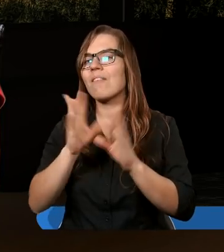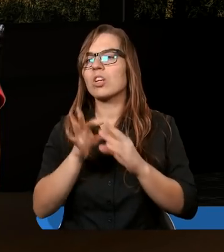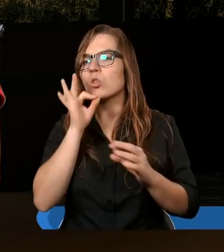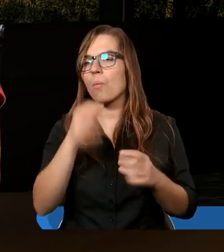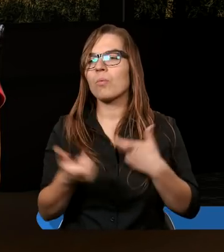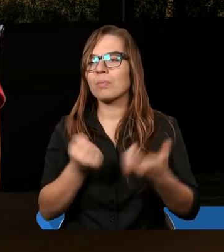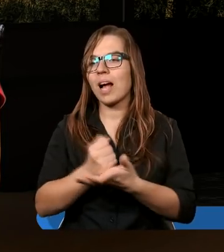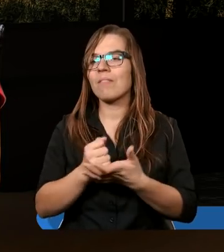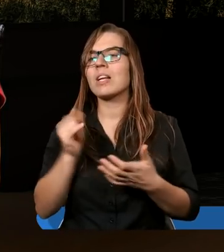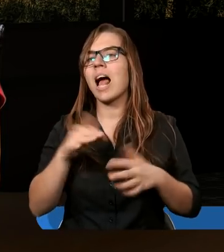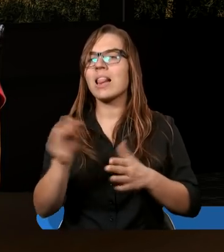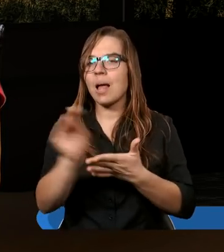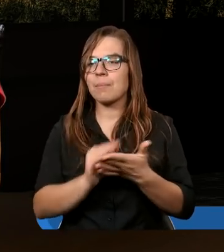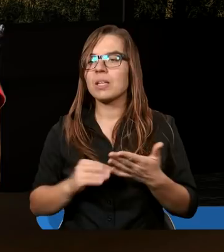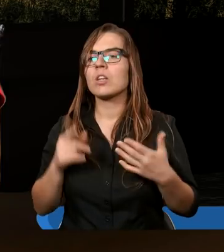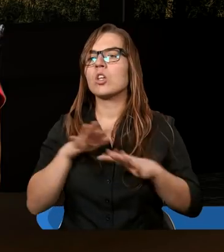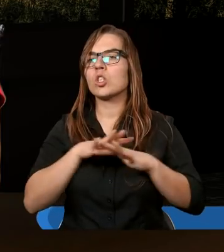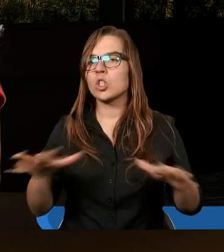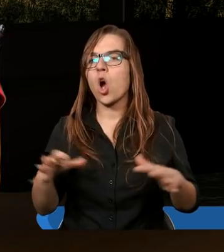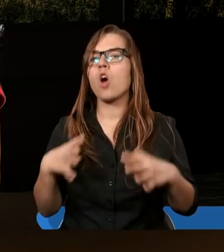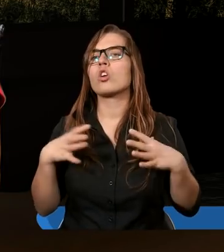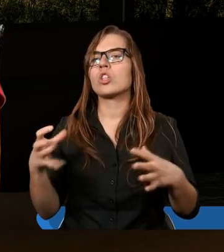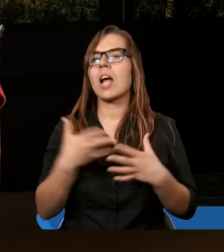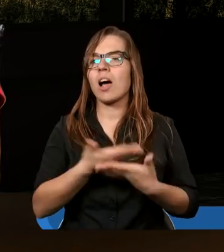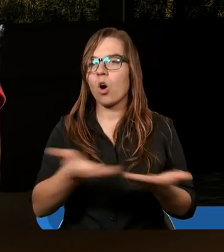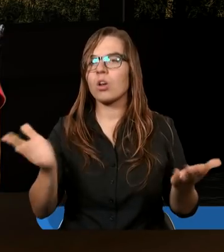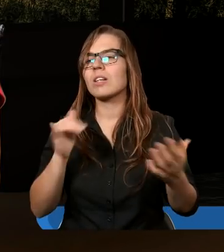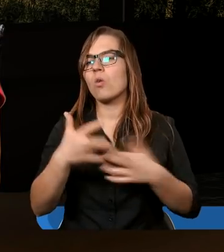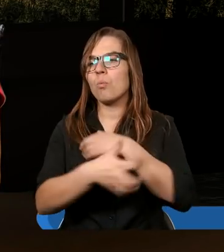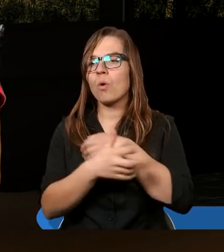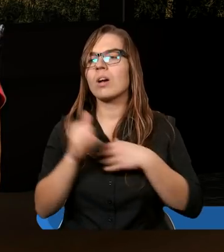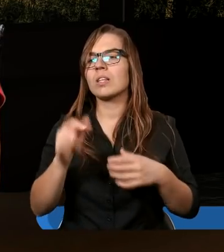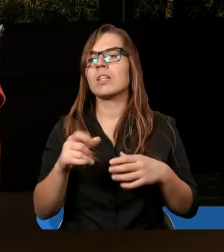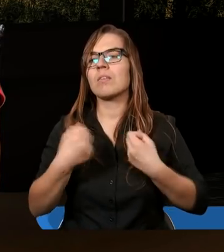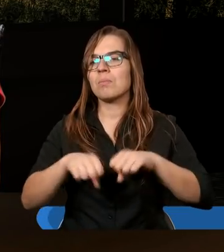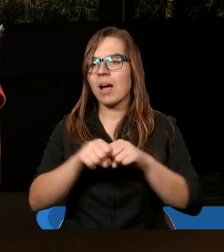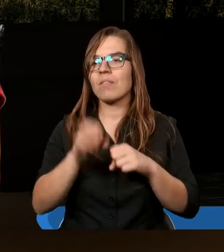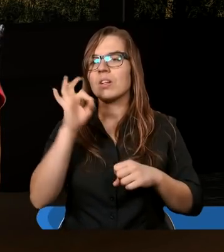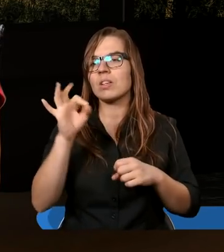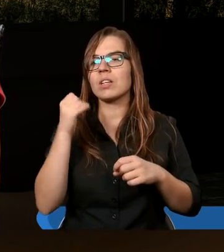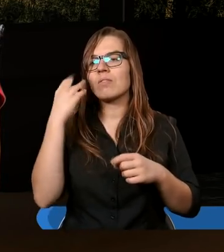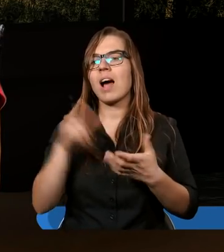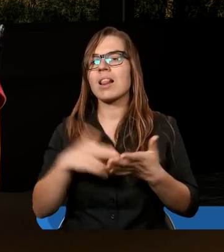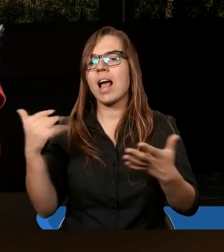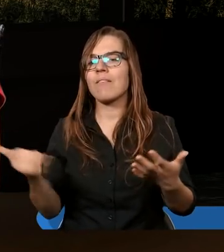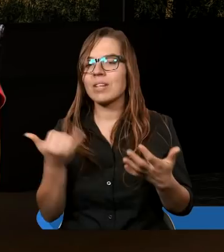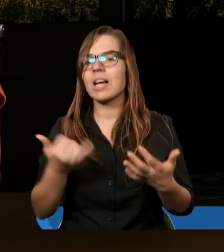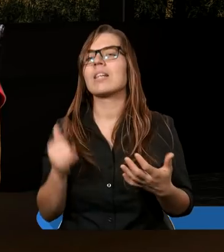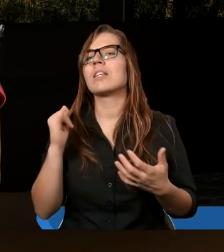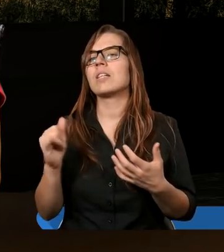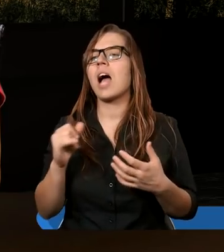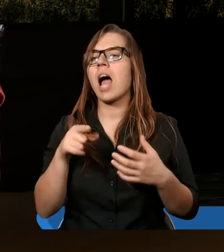sprawę. Jak napisano szczodrze rozdaje, udzielał Bogim sprawiedliwość jego trwana wieki.